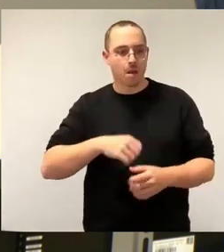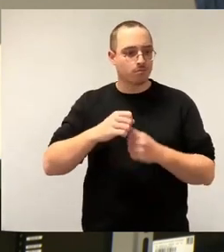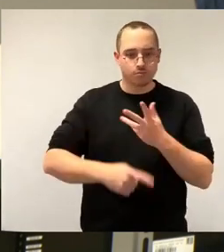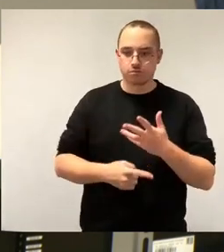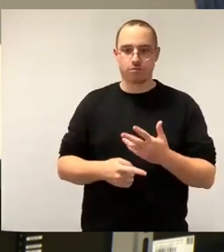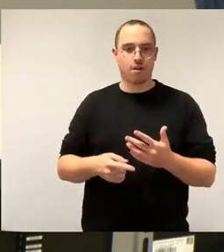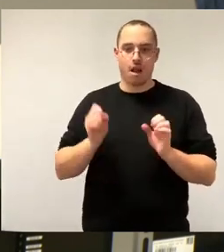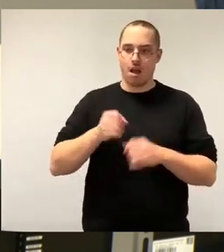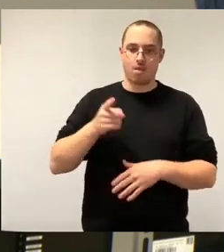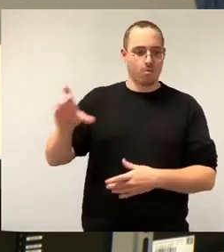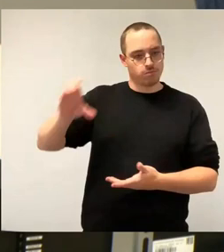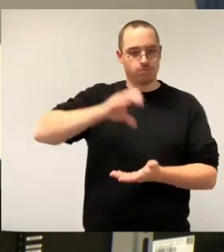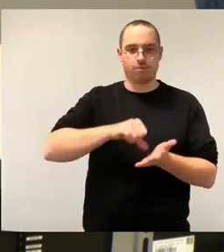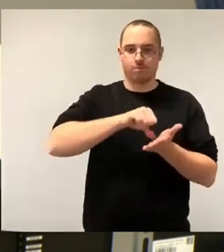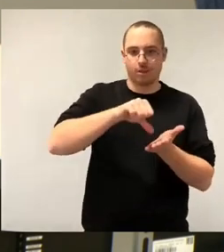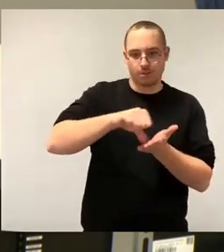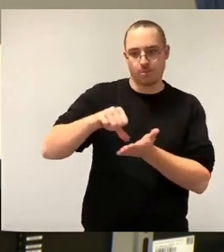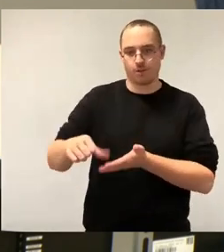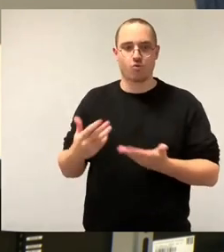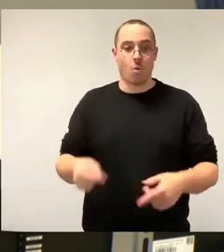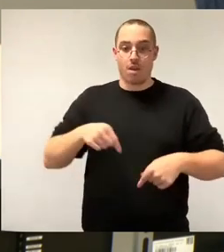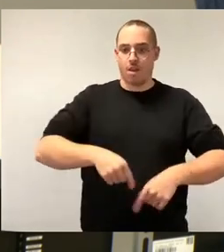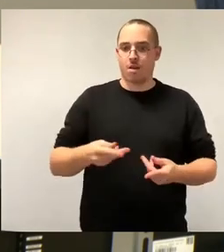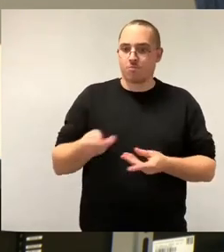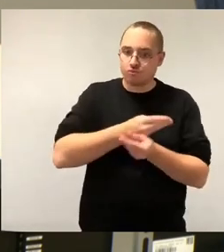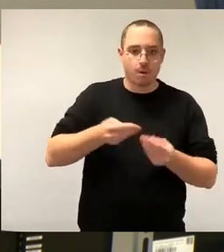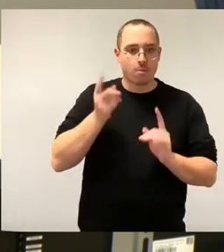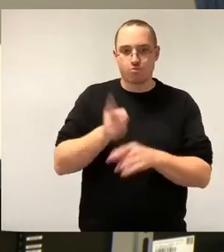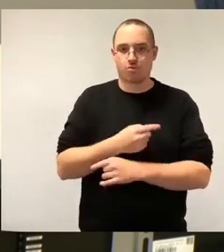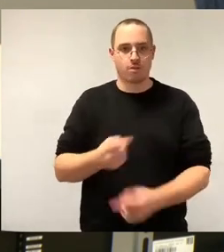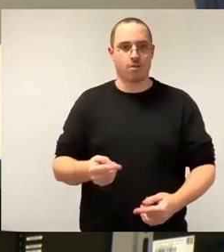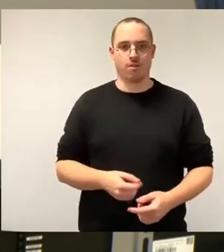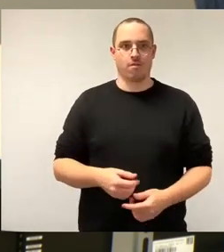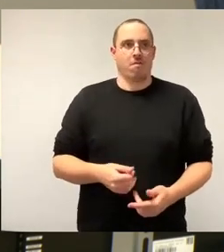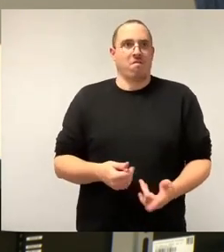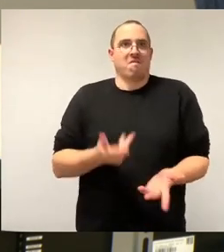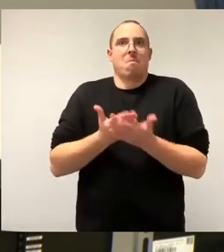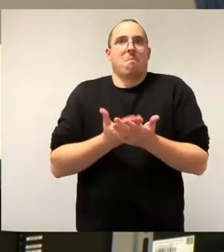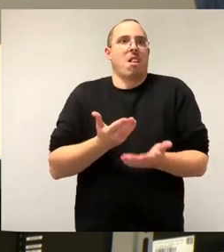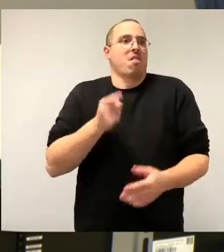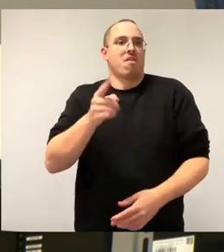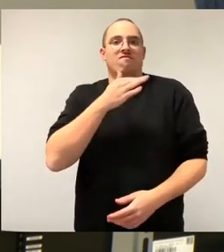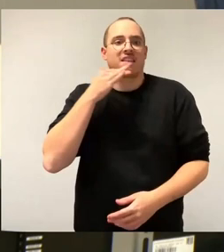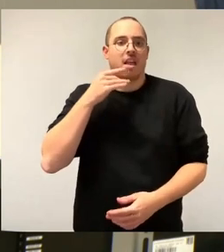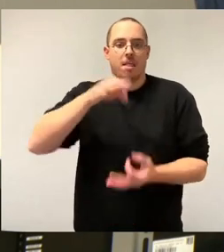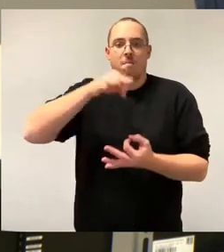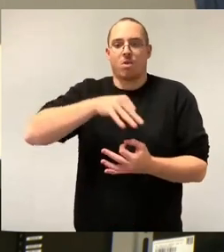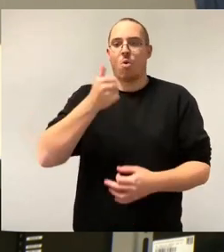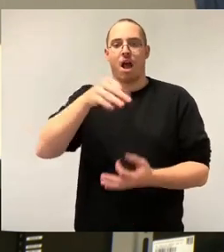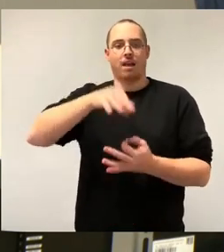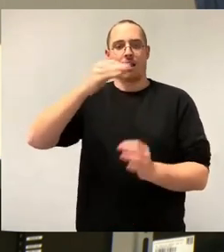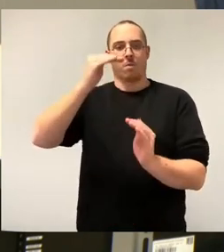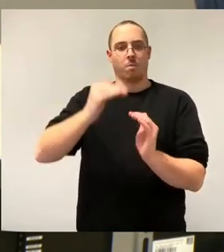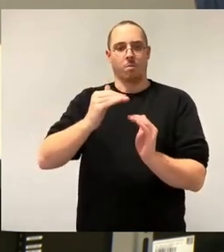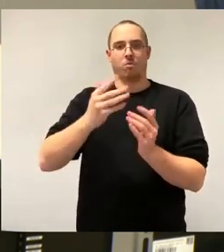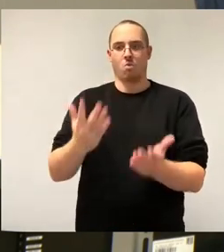sich leisten kann oder ob man da einen Grad Wassertemperatur runter regelt aus Spargünden. Müssten wir alles nicht tun. Aber dazu braucht es